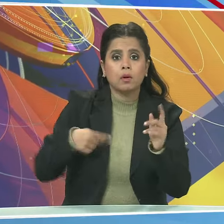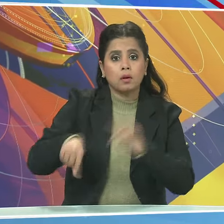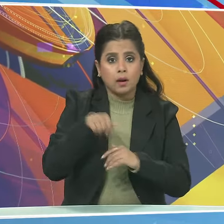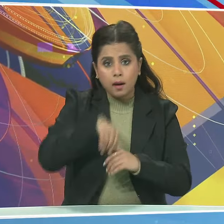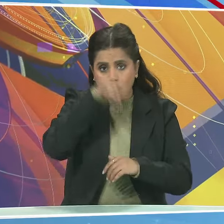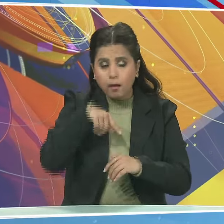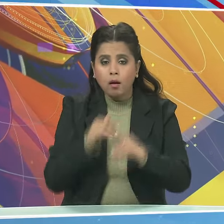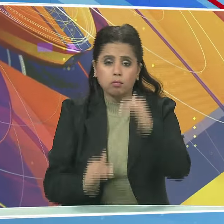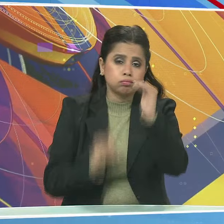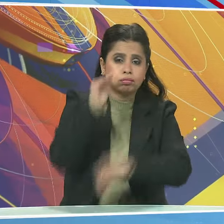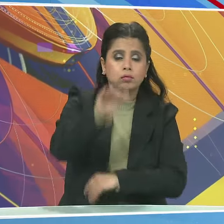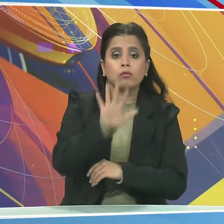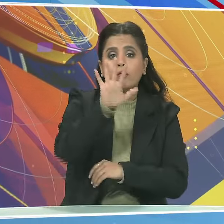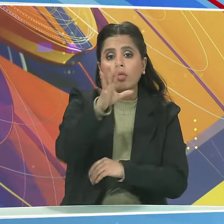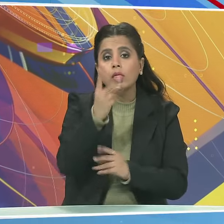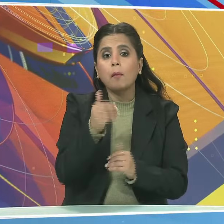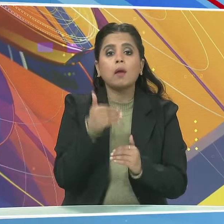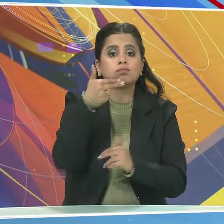पांच्वे स्थान पर है